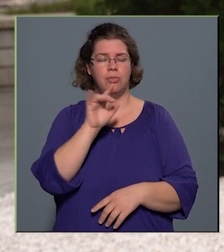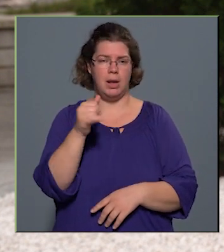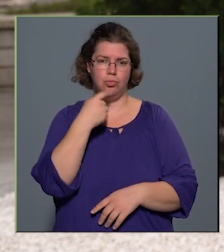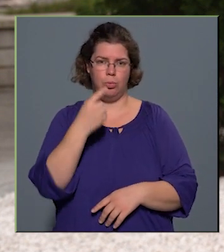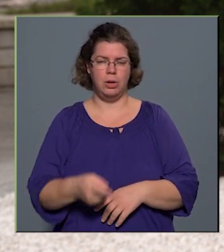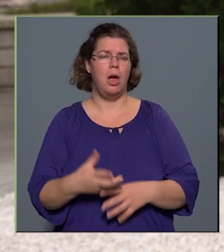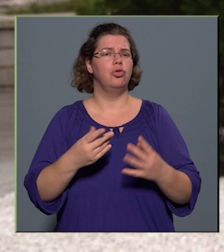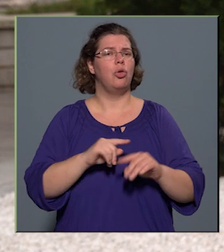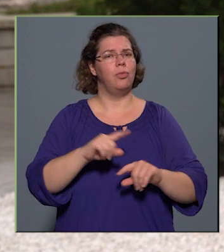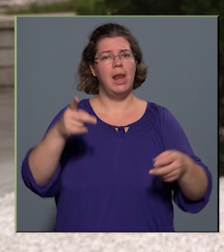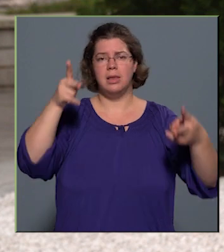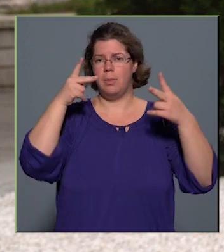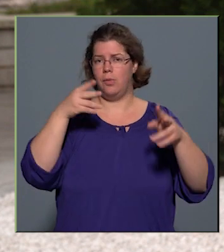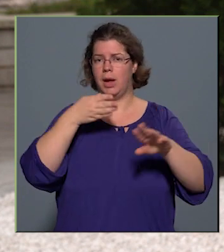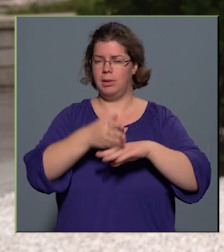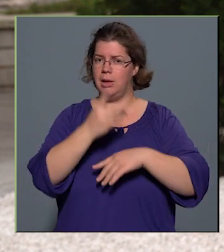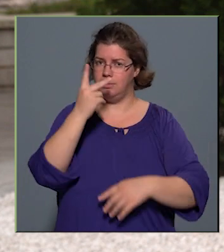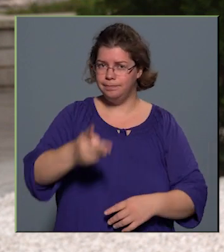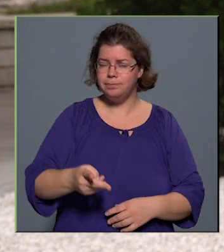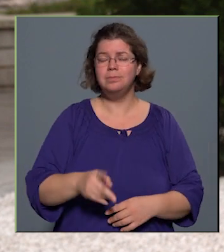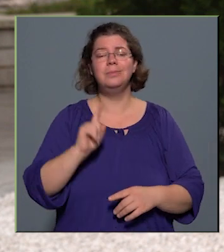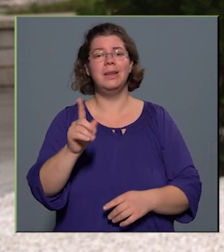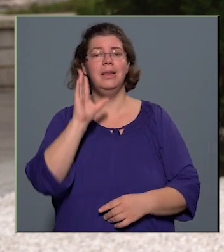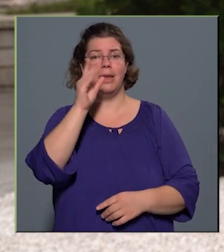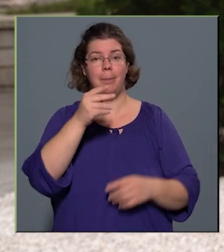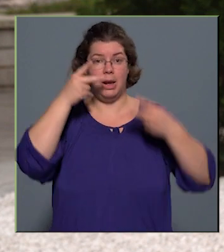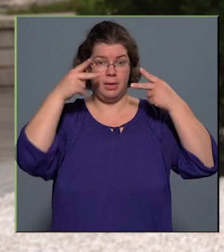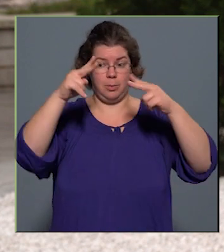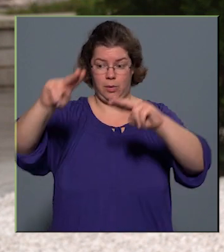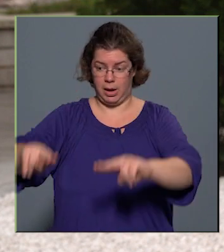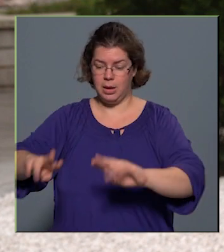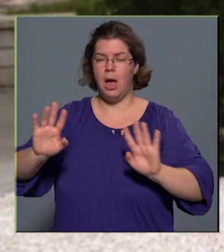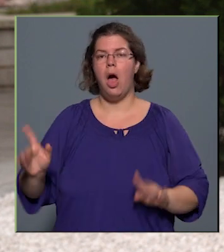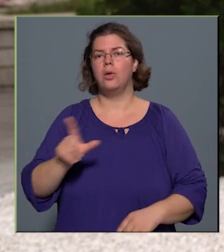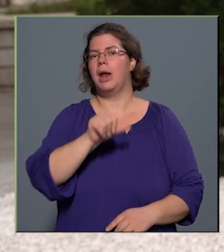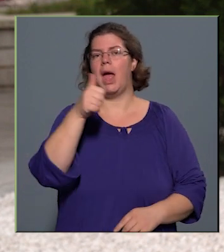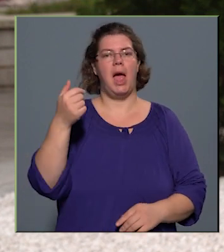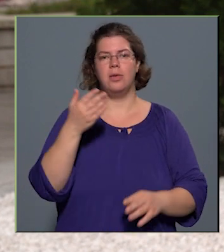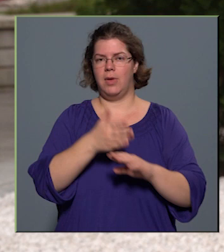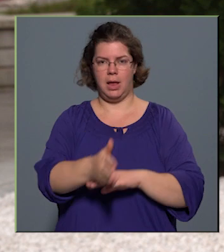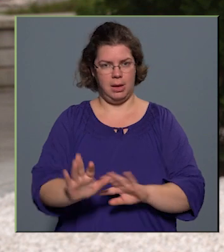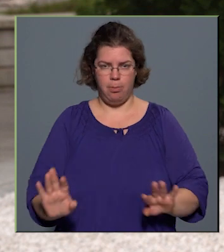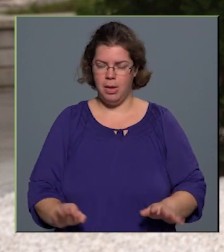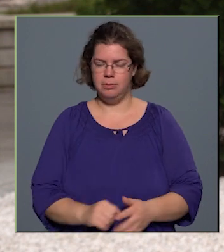sokféle szemüvegen lehet nézni, de ha az ember leteszi a szemüvegét, csak egyféleképpen.